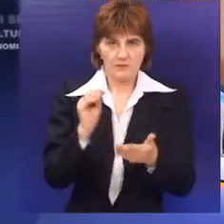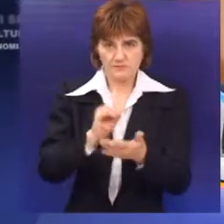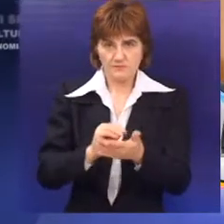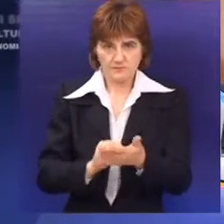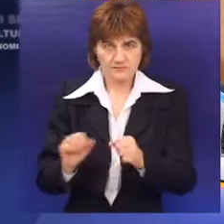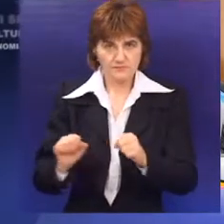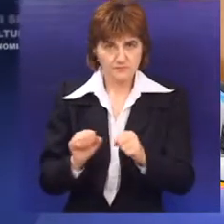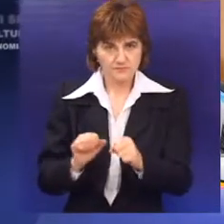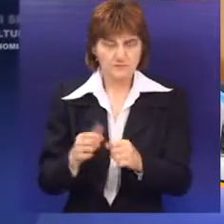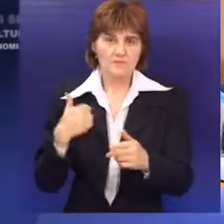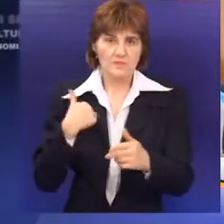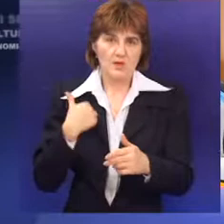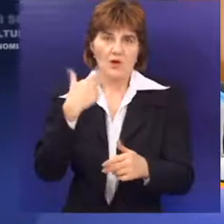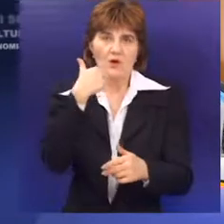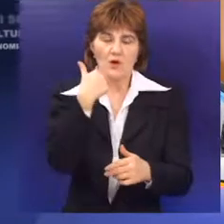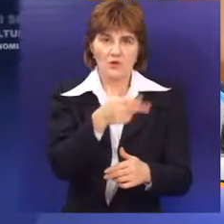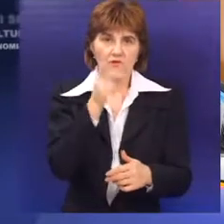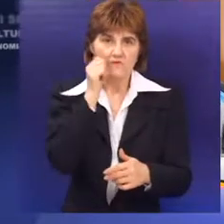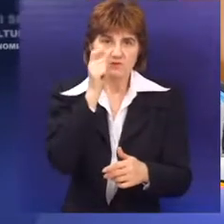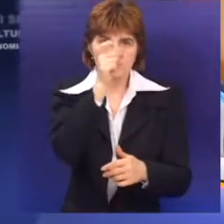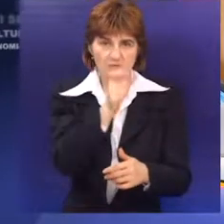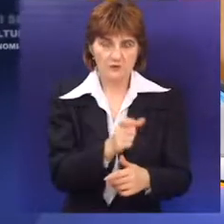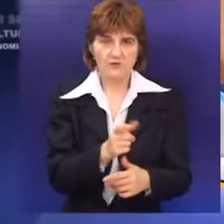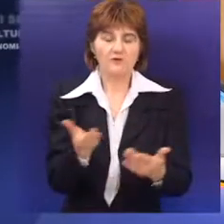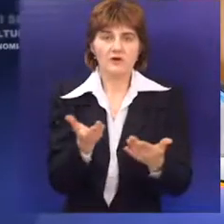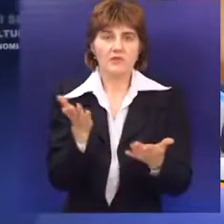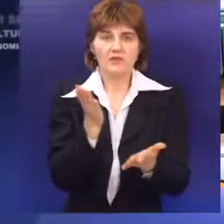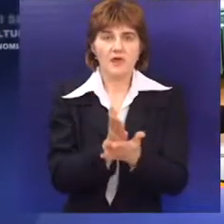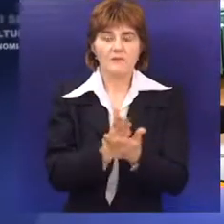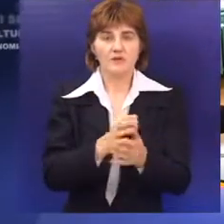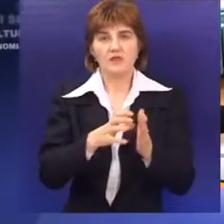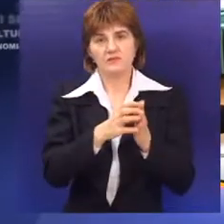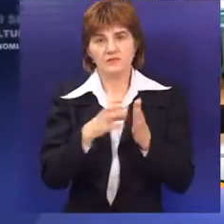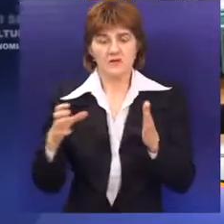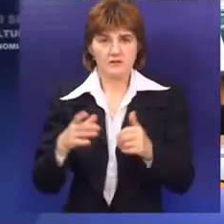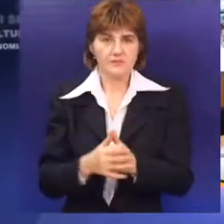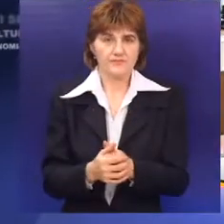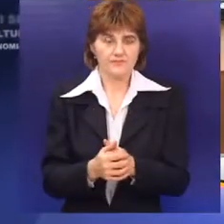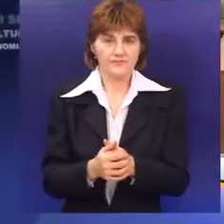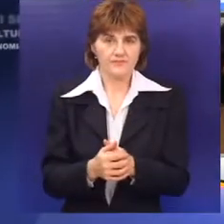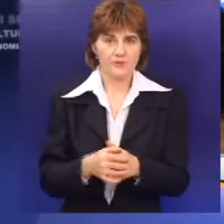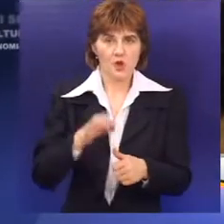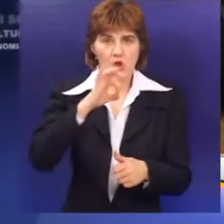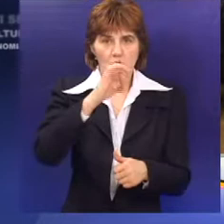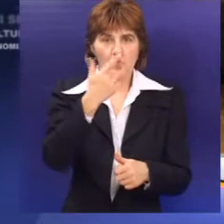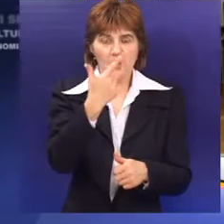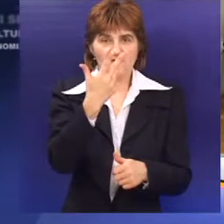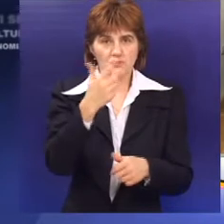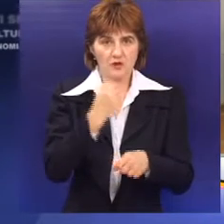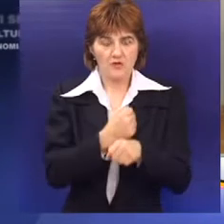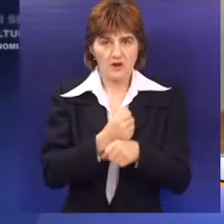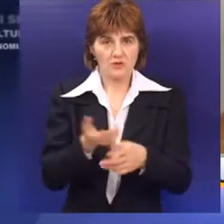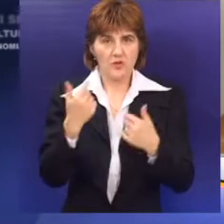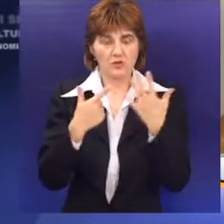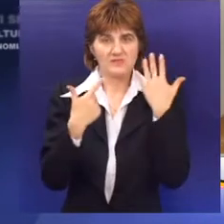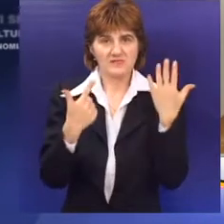republička institucija, time nijemo dana informaciju kome mogu da se obrate. Kontakt centar 024 radi od 7